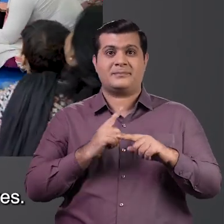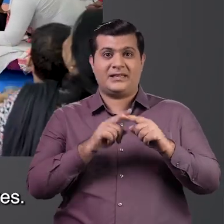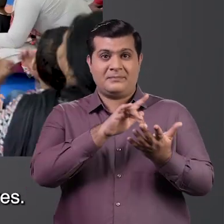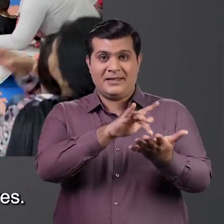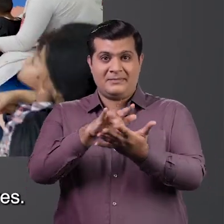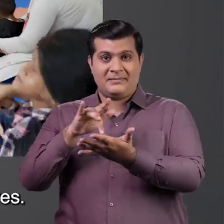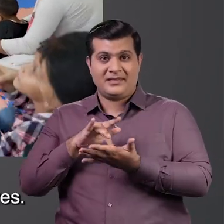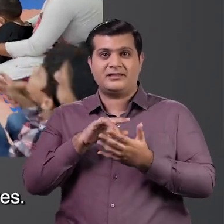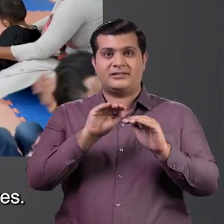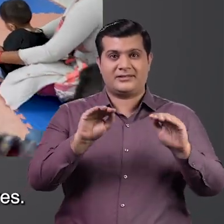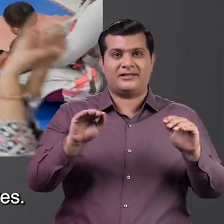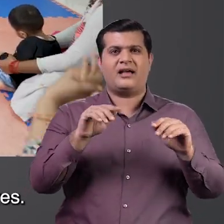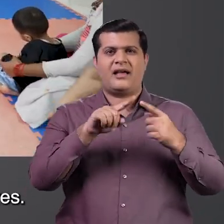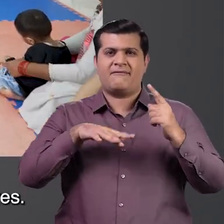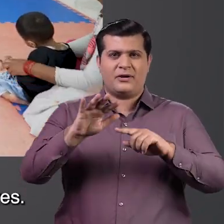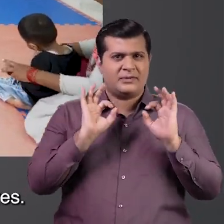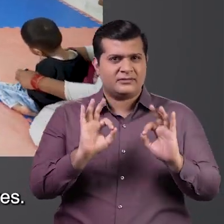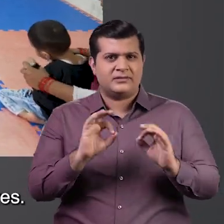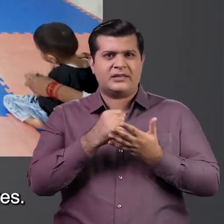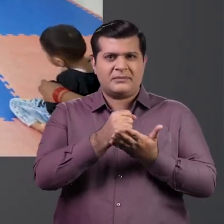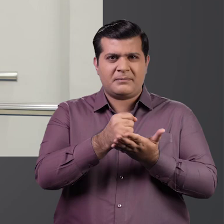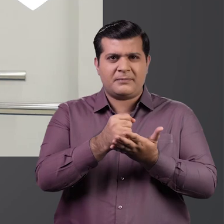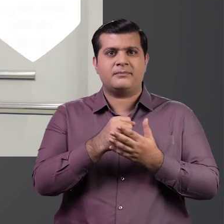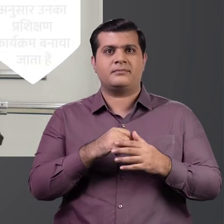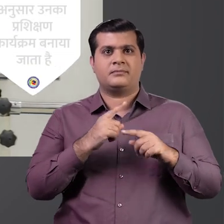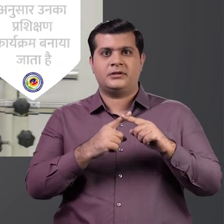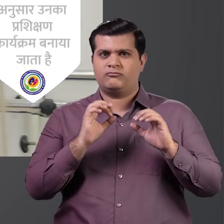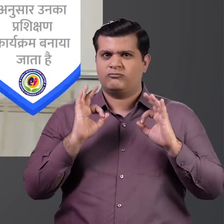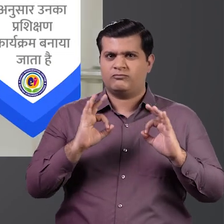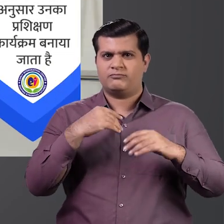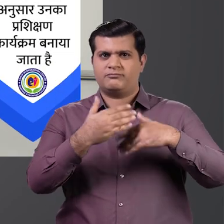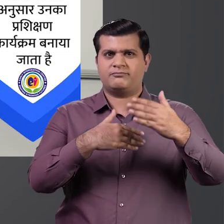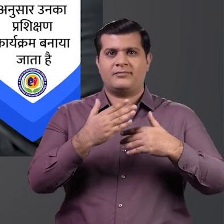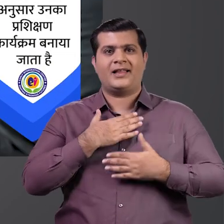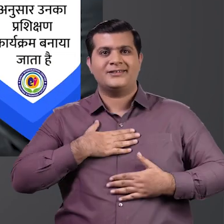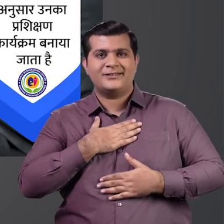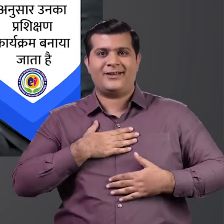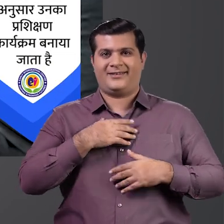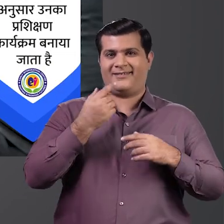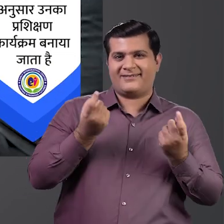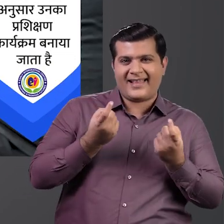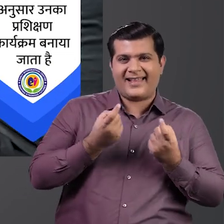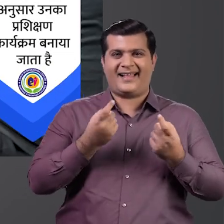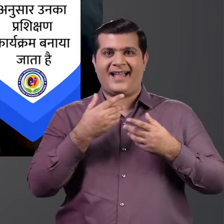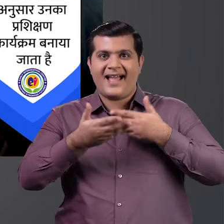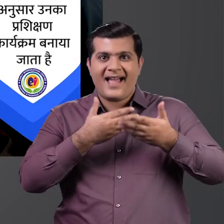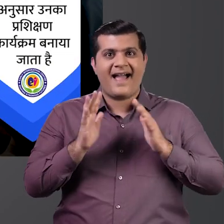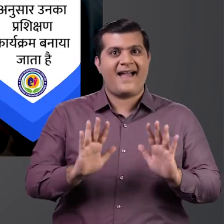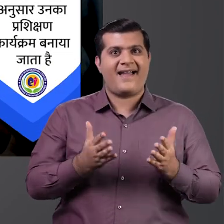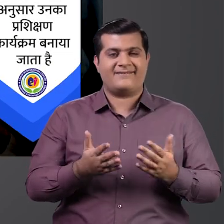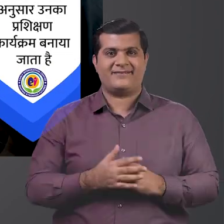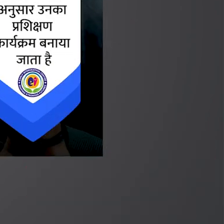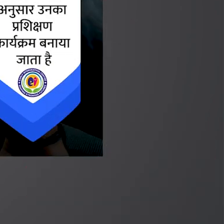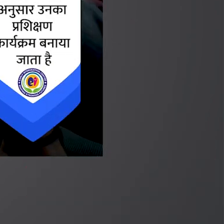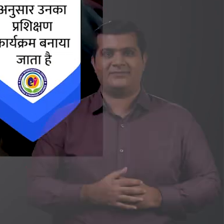इन केंद्रों में बच्चों को अनुकूल माहौल दिया जाता है धैर्य और निश्ठा के साथ बड़े रचनात्मक तरिके से बच्चों को